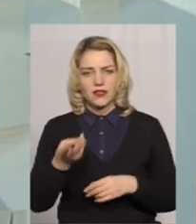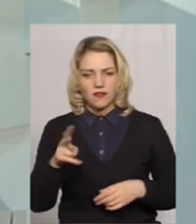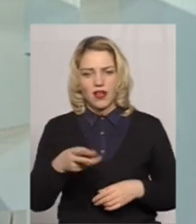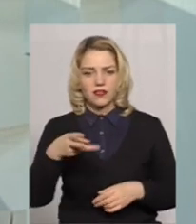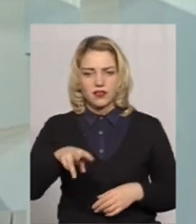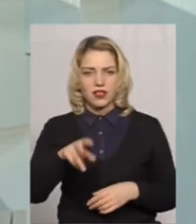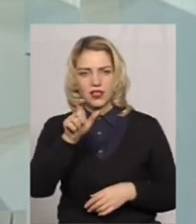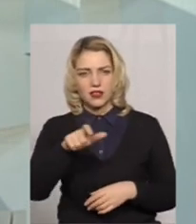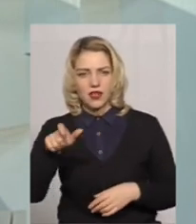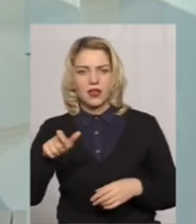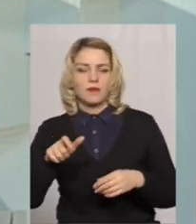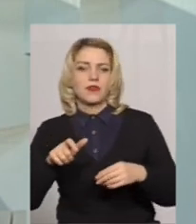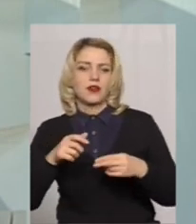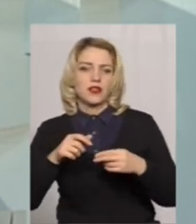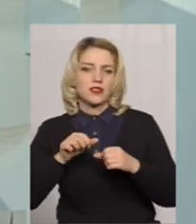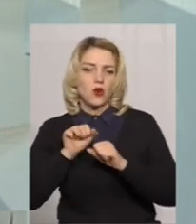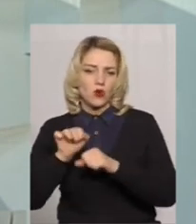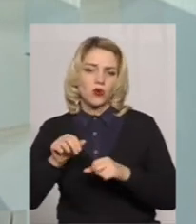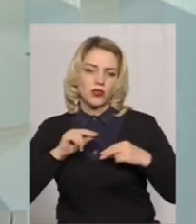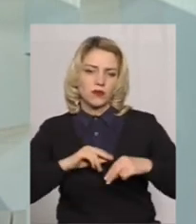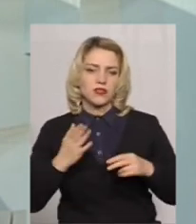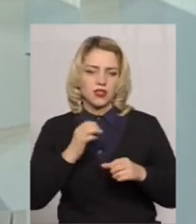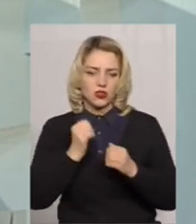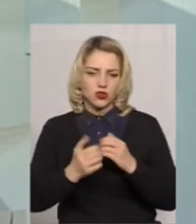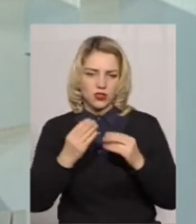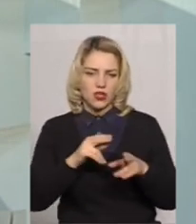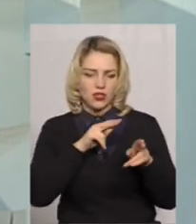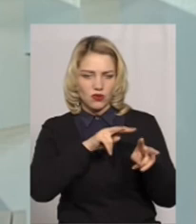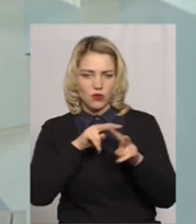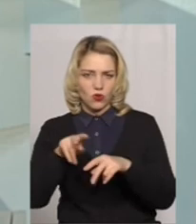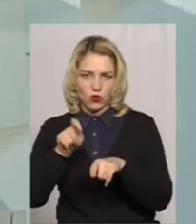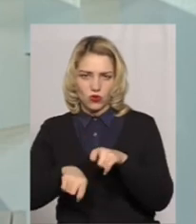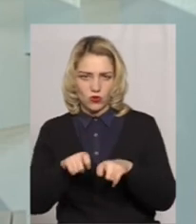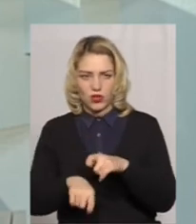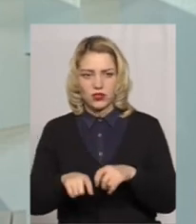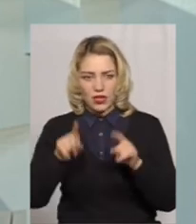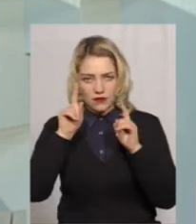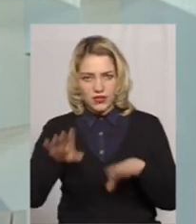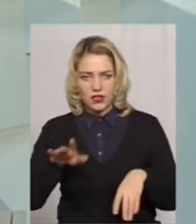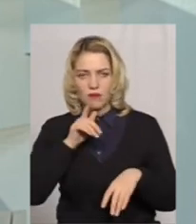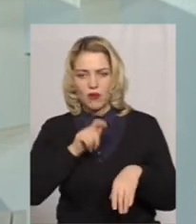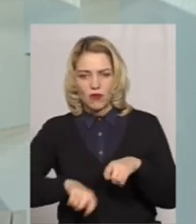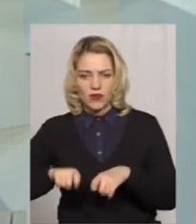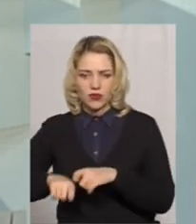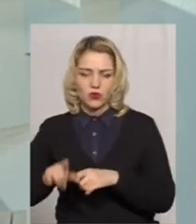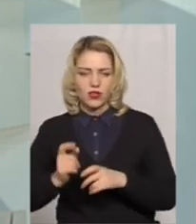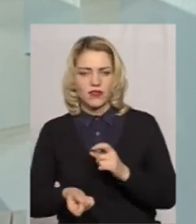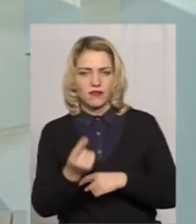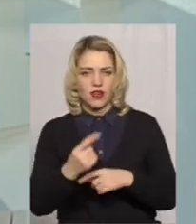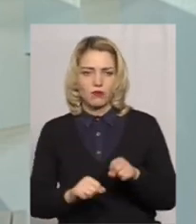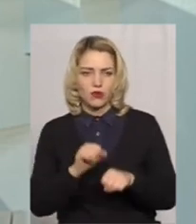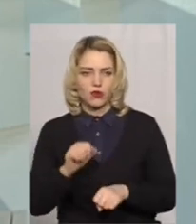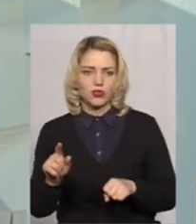щоденно здійснюють контроль на будівельних організаціях, з внезапною перевіркою виявляють порушення, на що